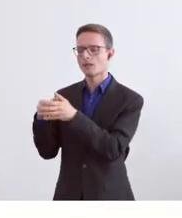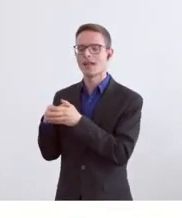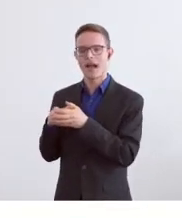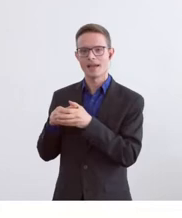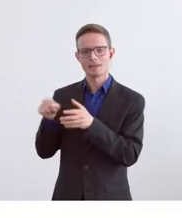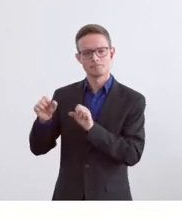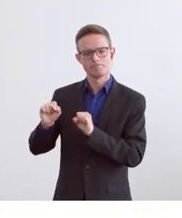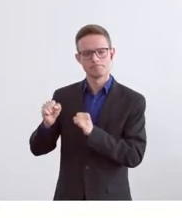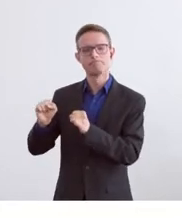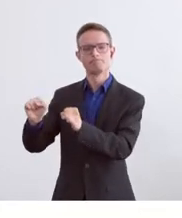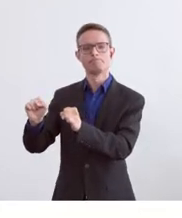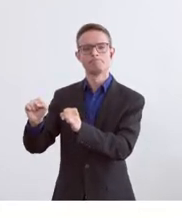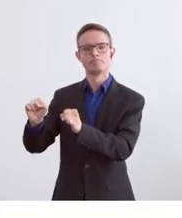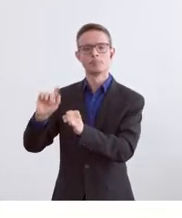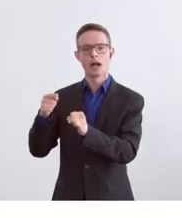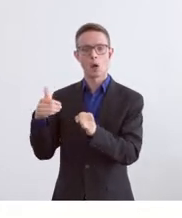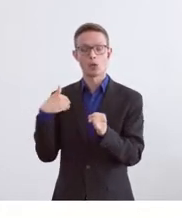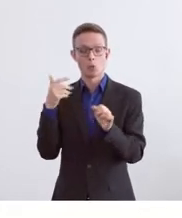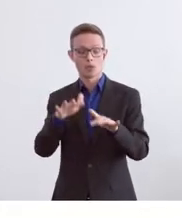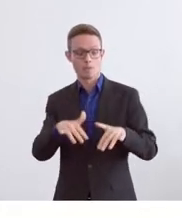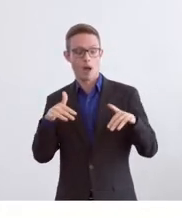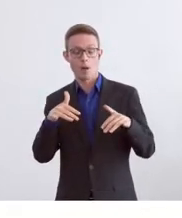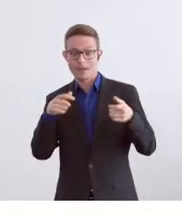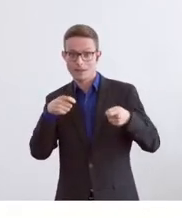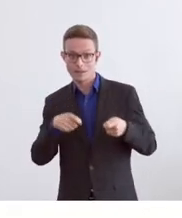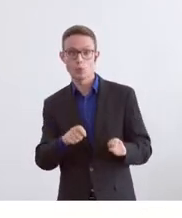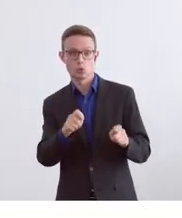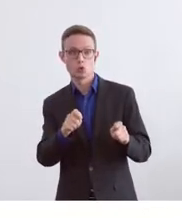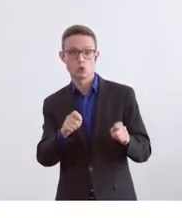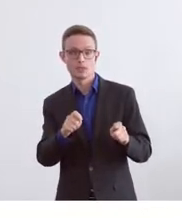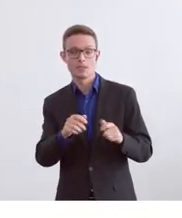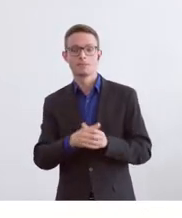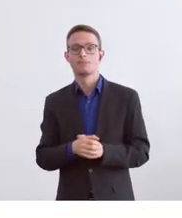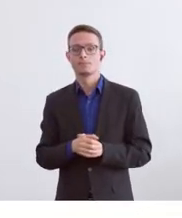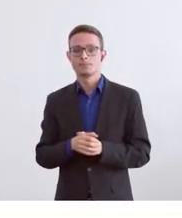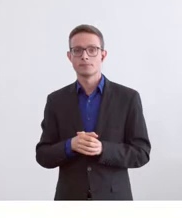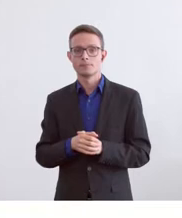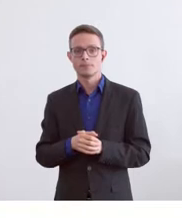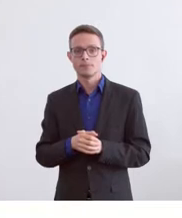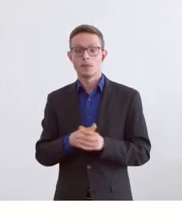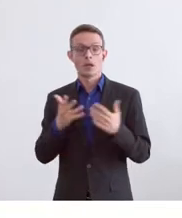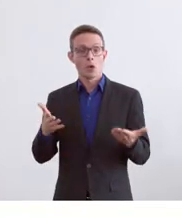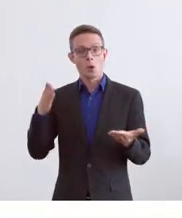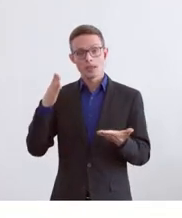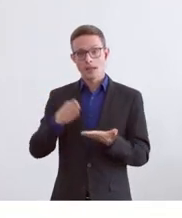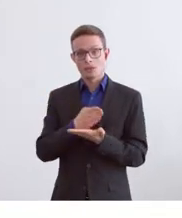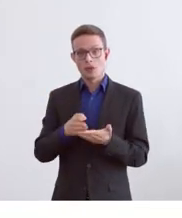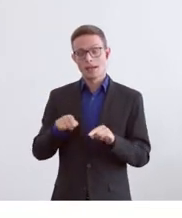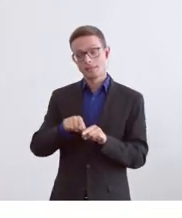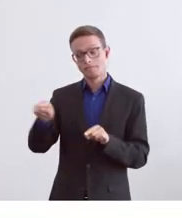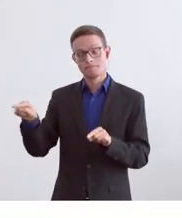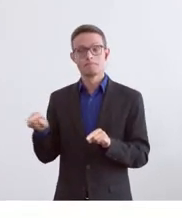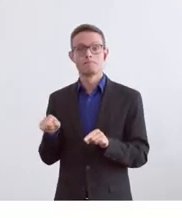angestossen worden ist und auch vom Jugendparlament unterstützt worden ist. Sie sind von den Entscheiden, die wir heute treffen, damit